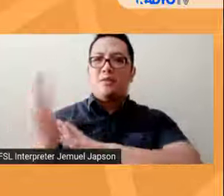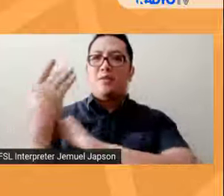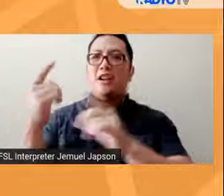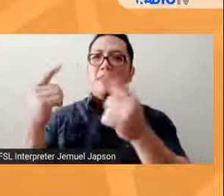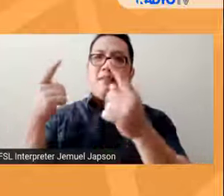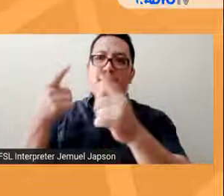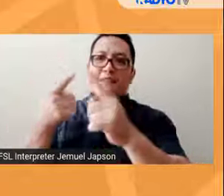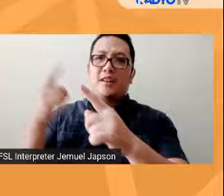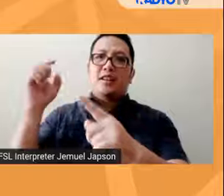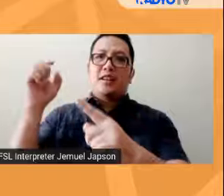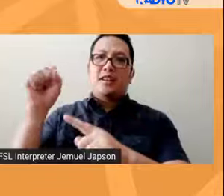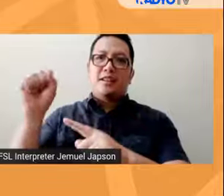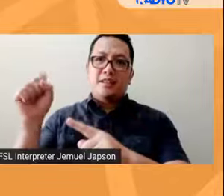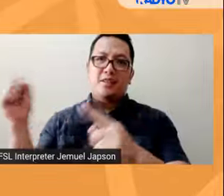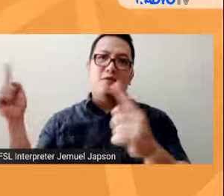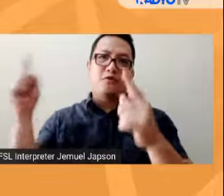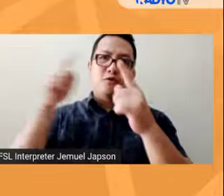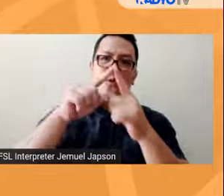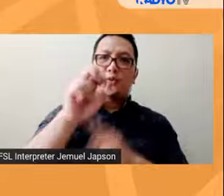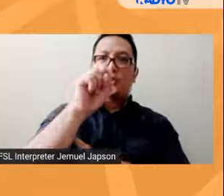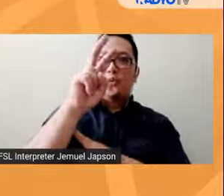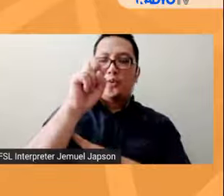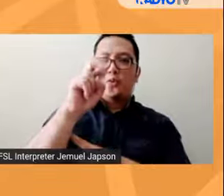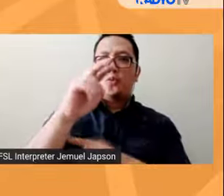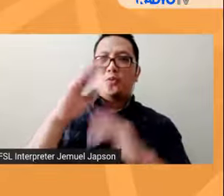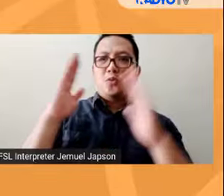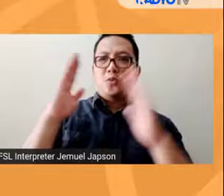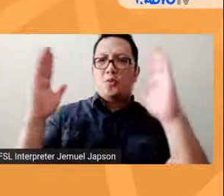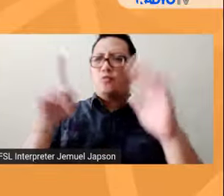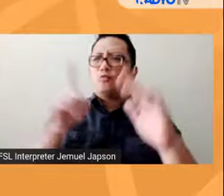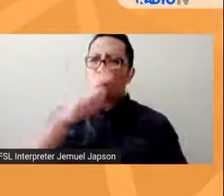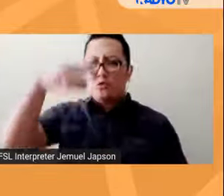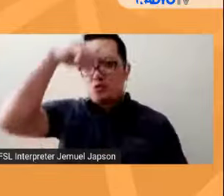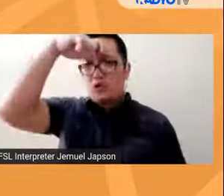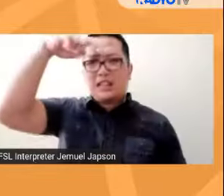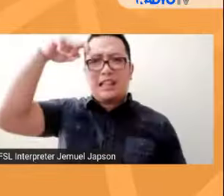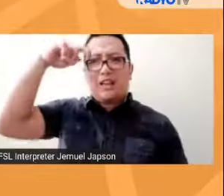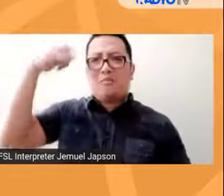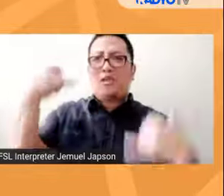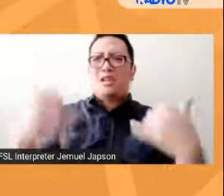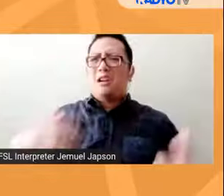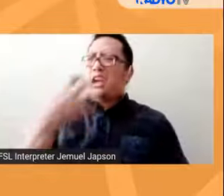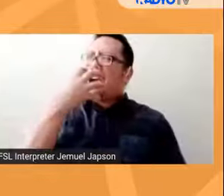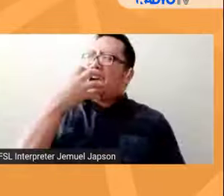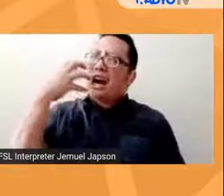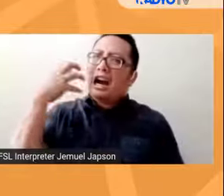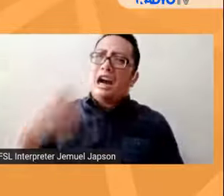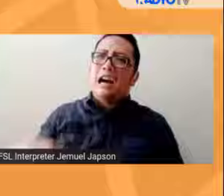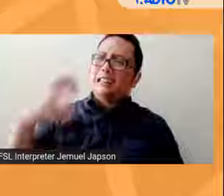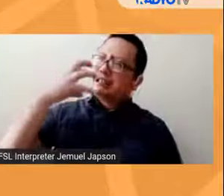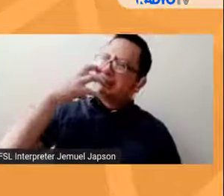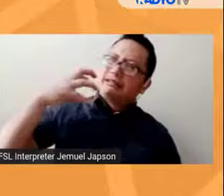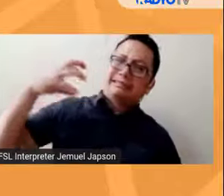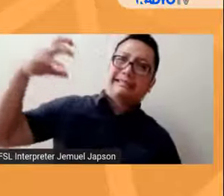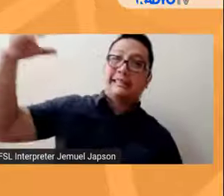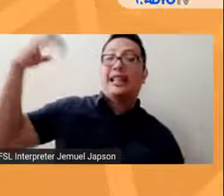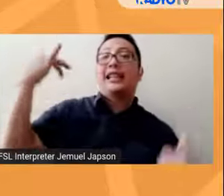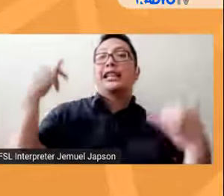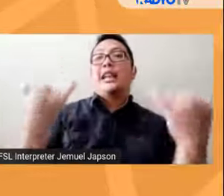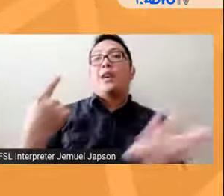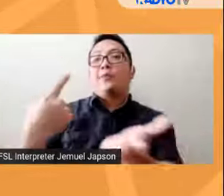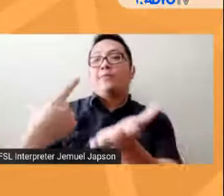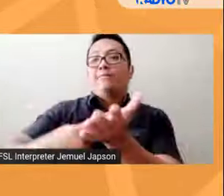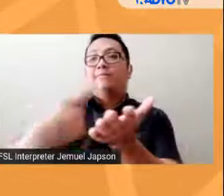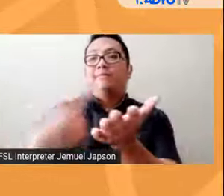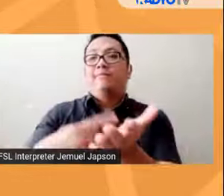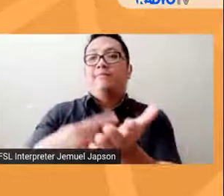alas 12 ng tanghali. Summer na summer na at mas mainit pa sa sikat ng araw ang talakayan at